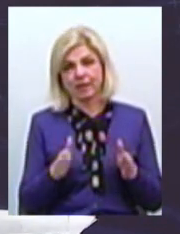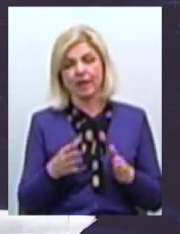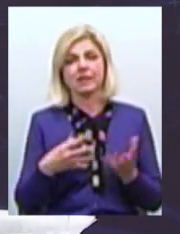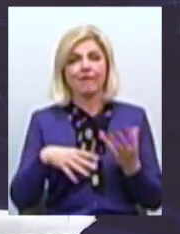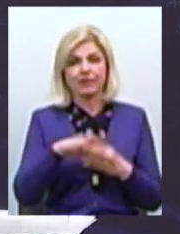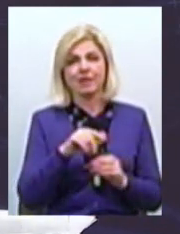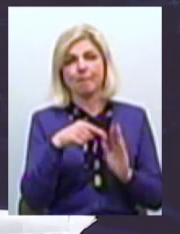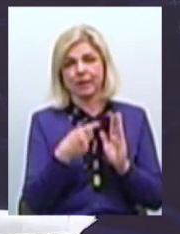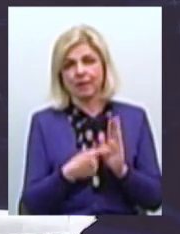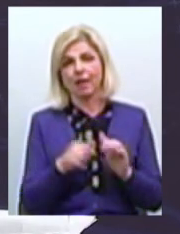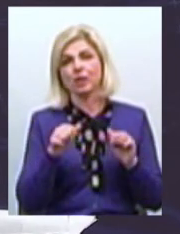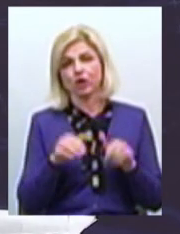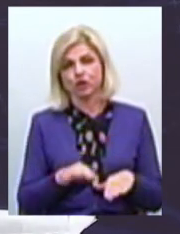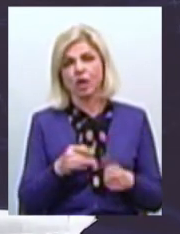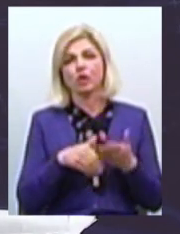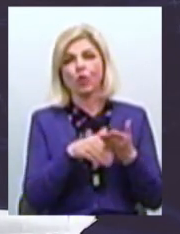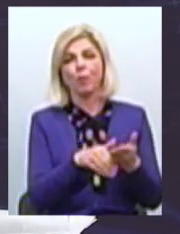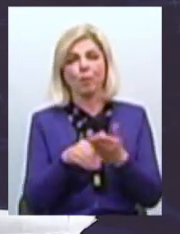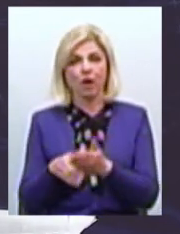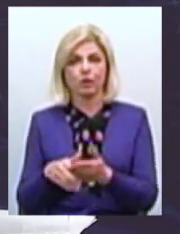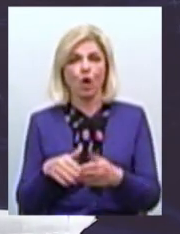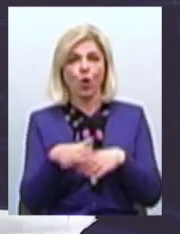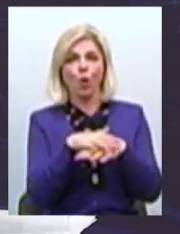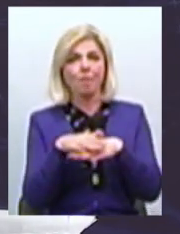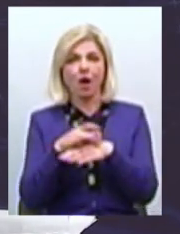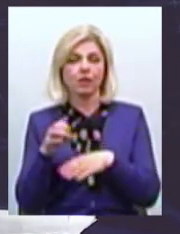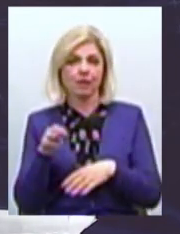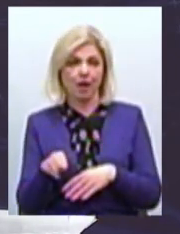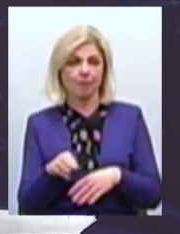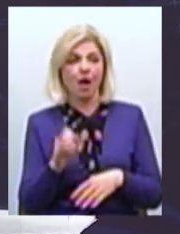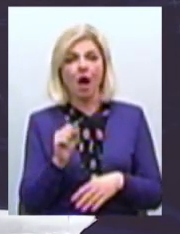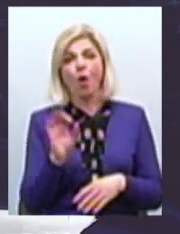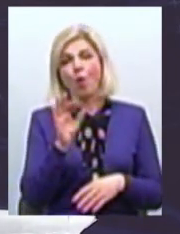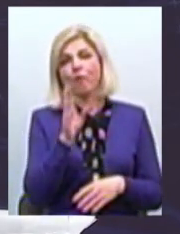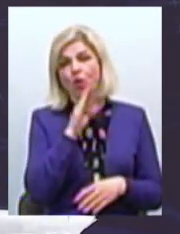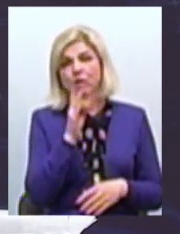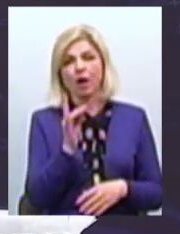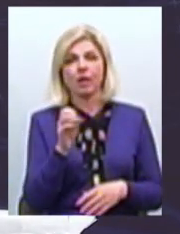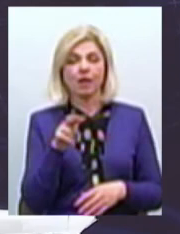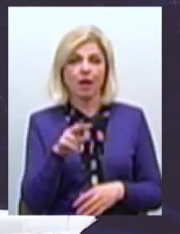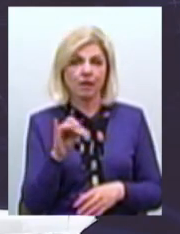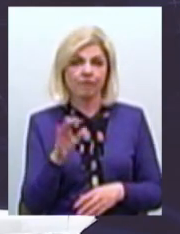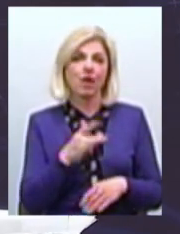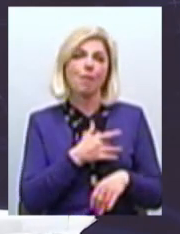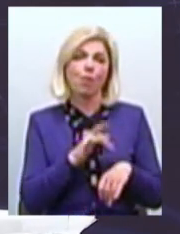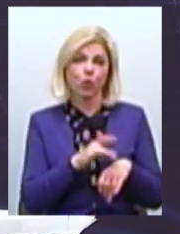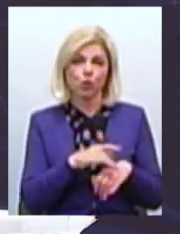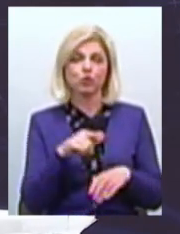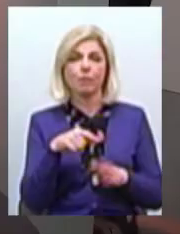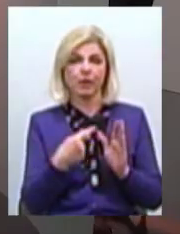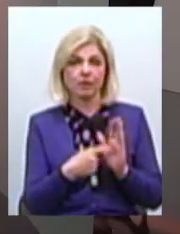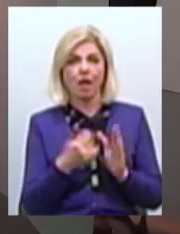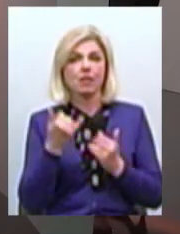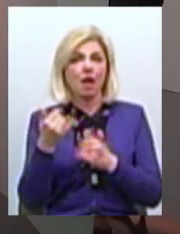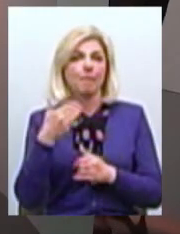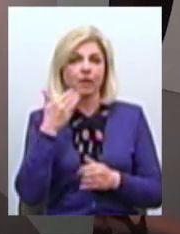питання вирішувати і допомагати громадам Щодо водоканалів, питання болючі, в тому числі для Первомайська Тому